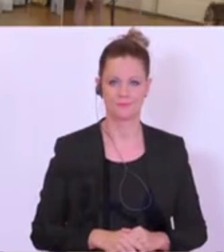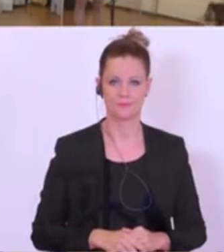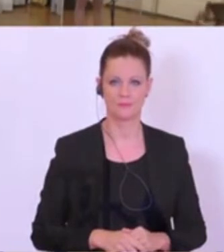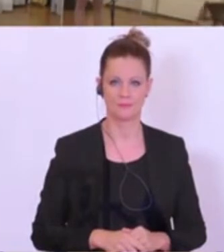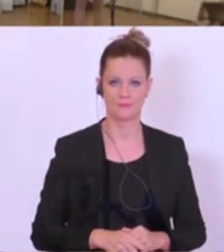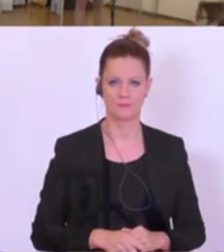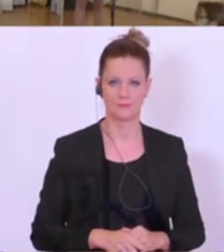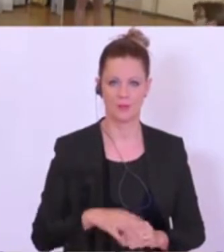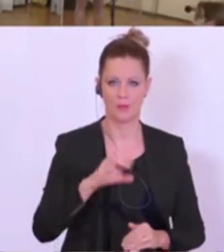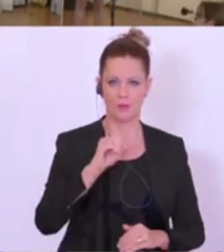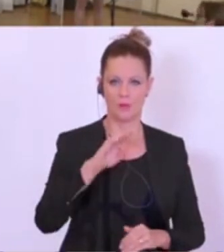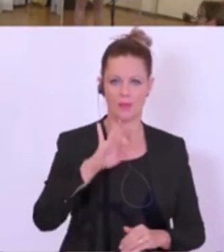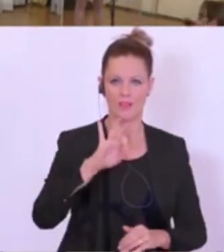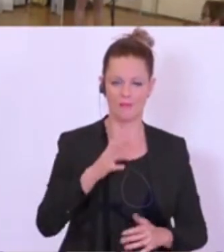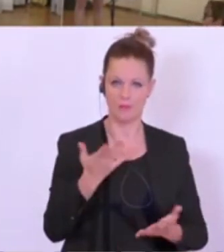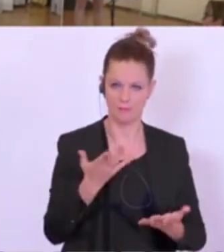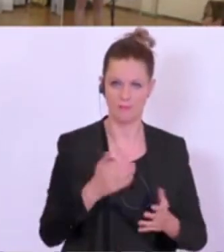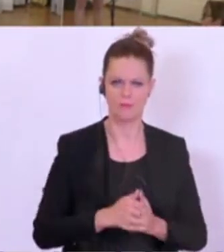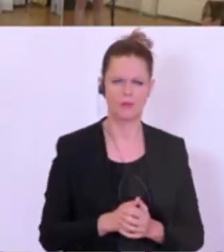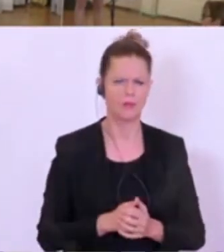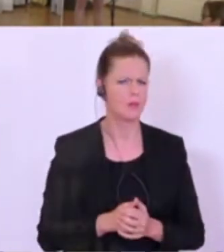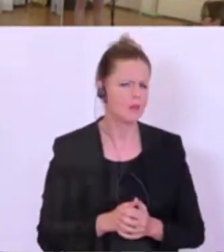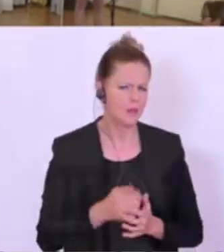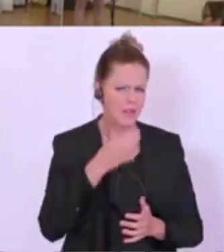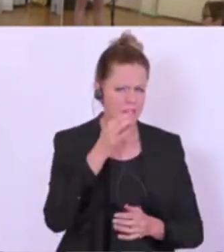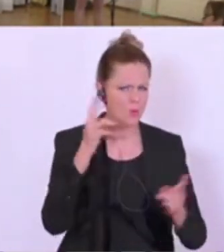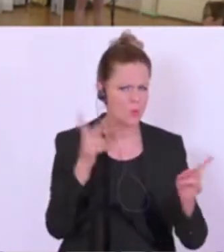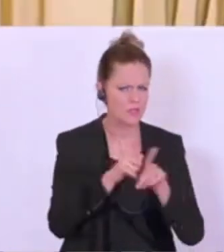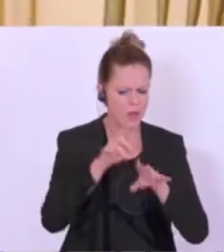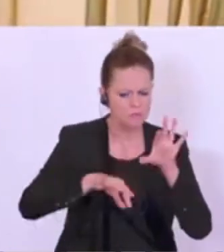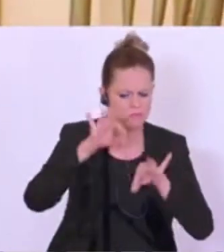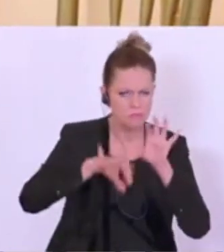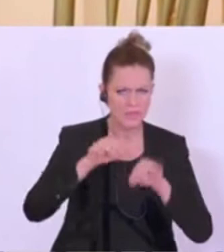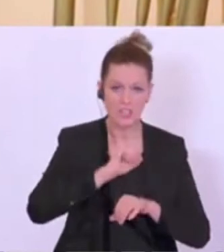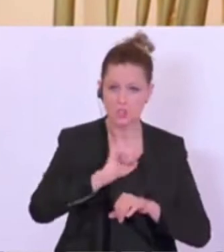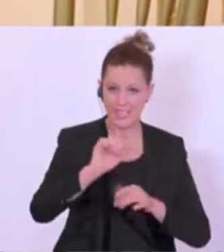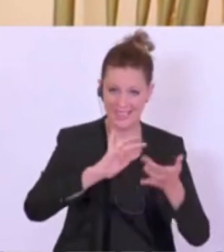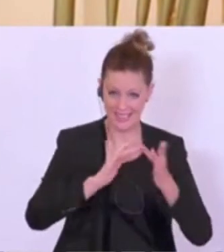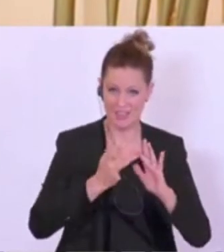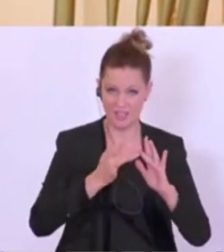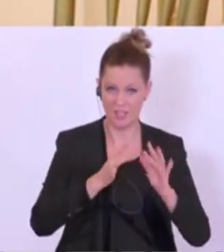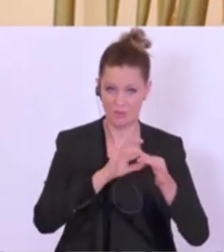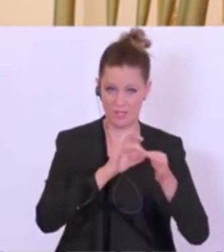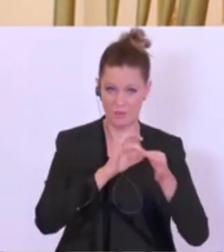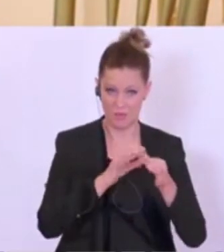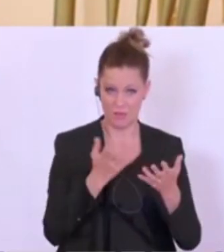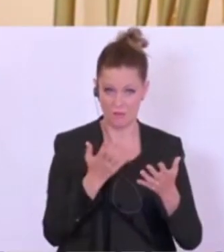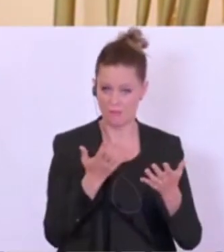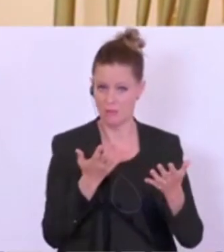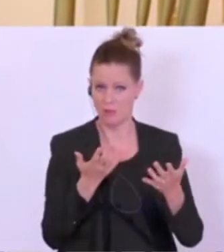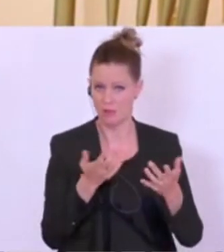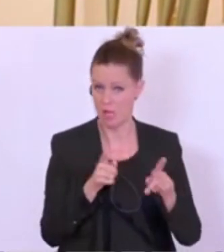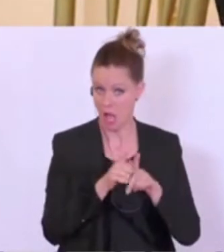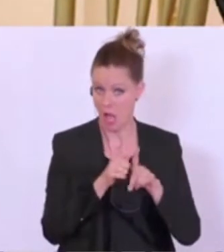Dann starten wir beim ÖF. Vielleicht ganz kurz haben Sie auch erhoben, zum Thema schnelleres Internet, inwiefern das